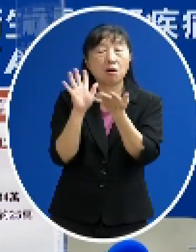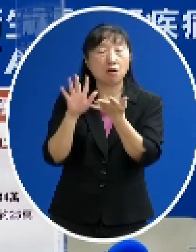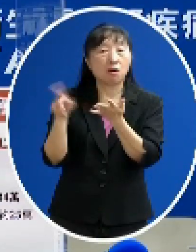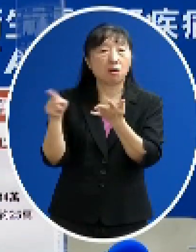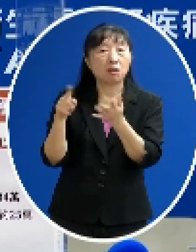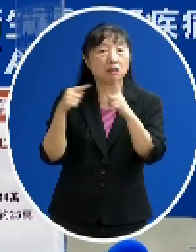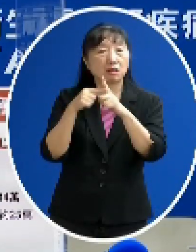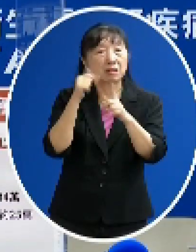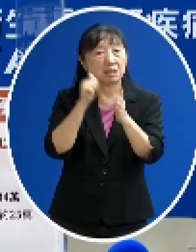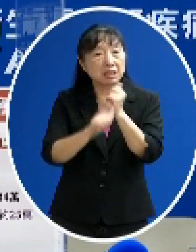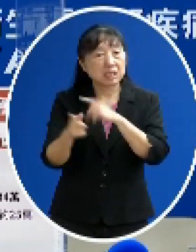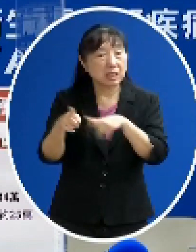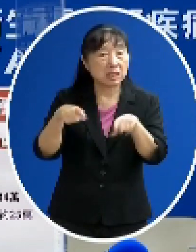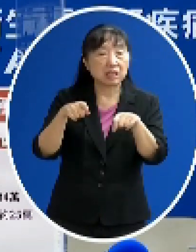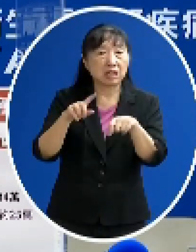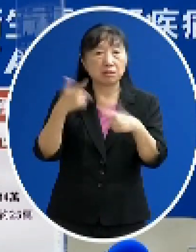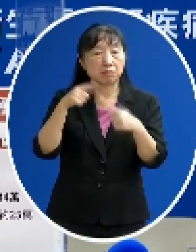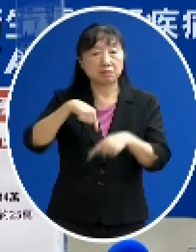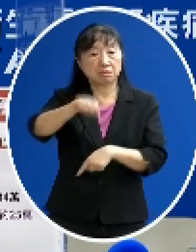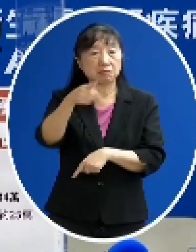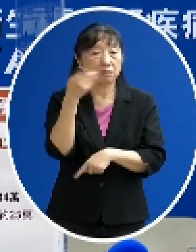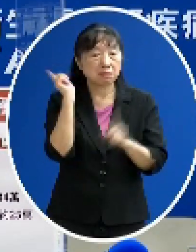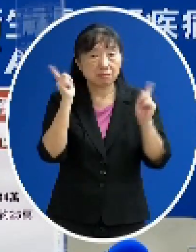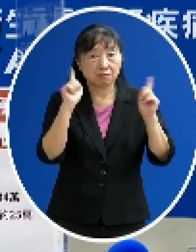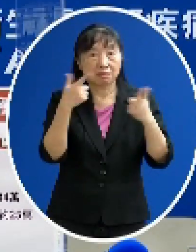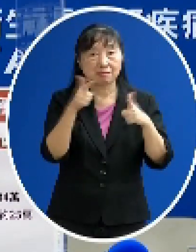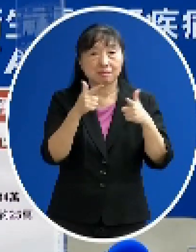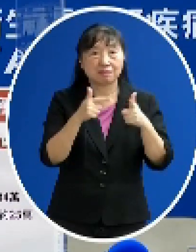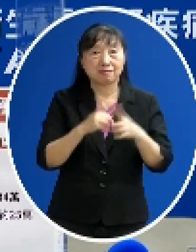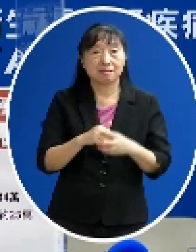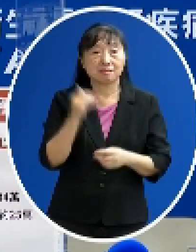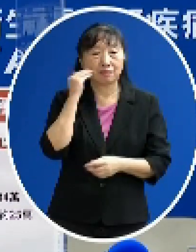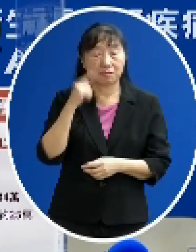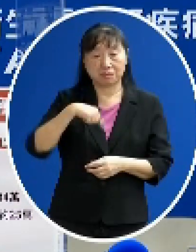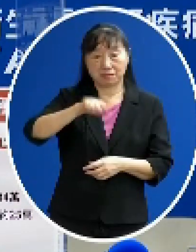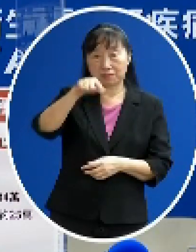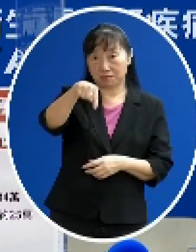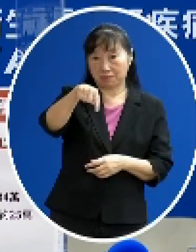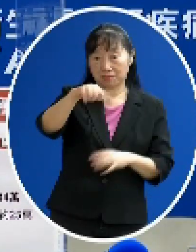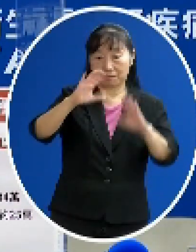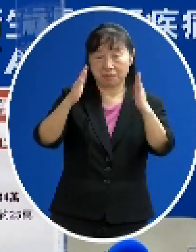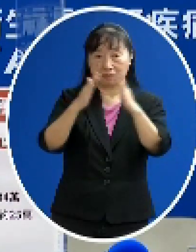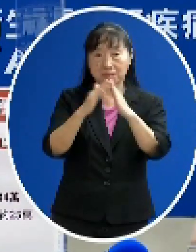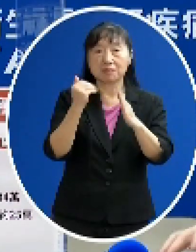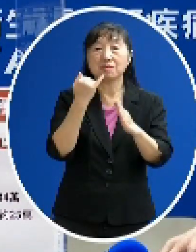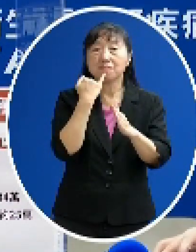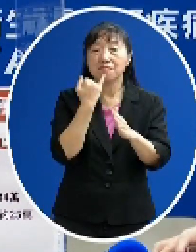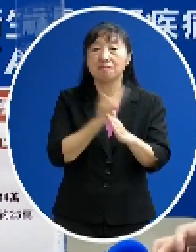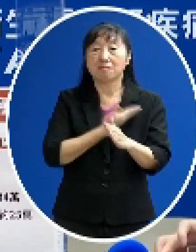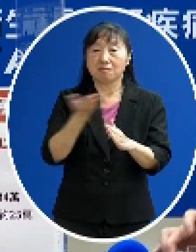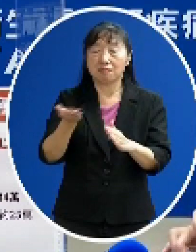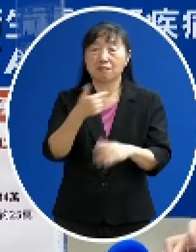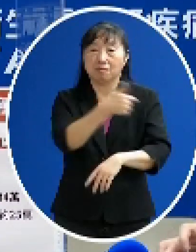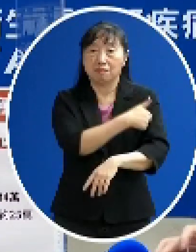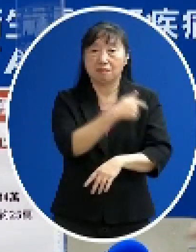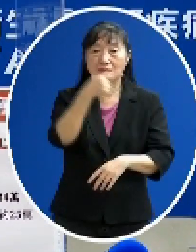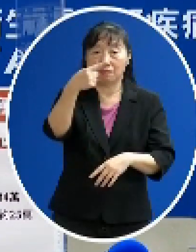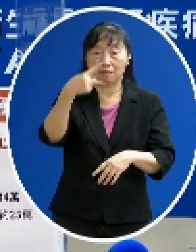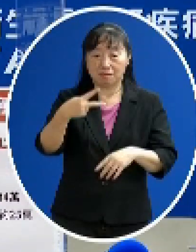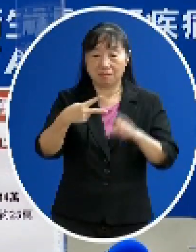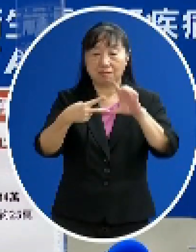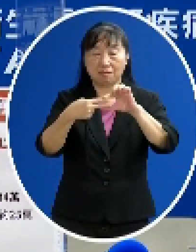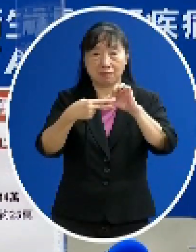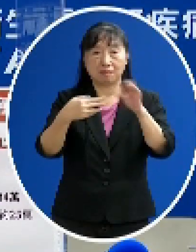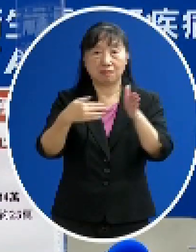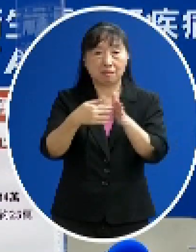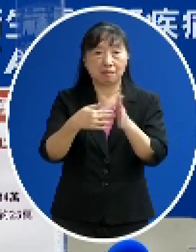一定要去 而不是要去玩好 那他去的時候 如果那個地方能夠打好 那因為他打一二劑好